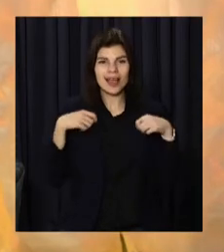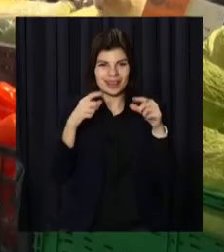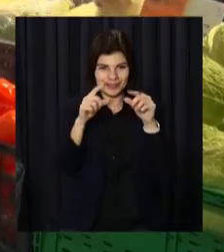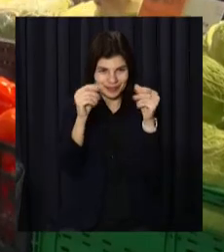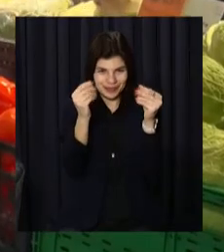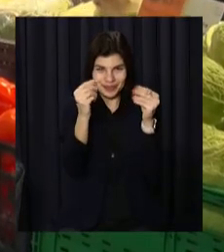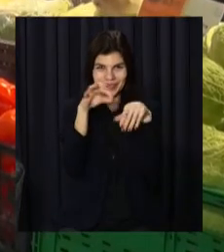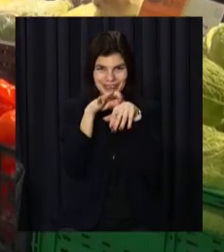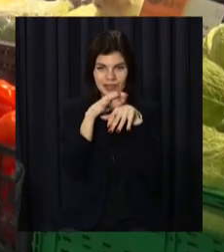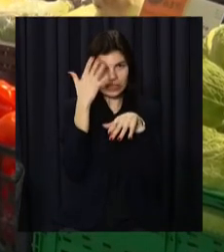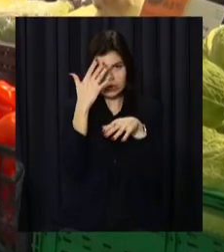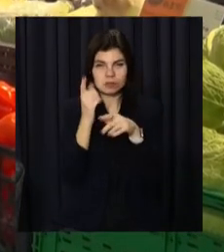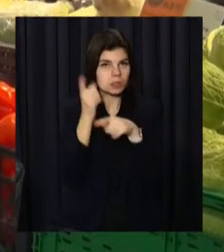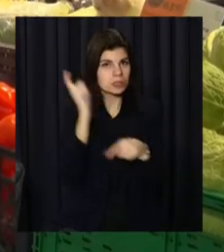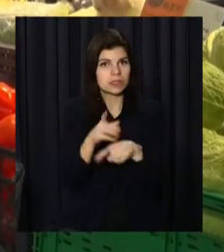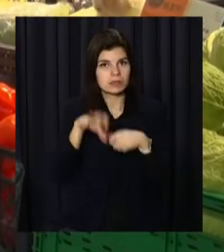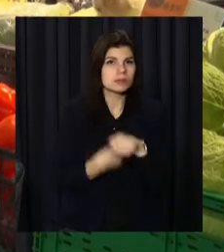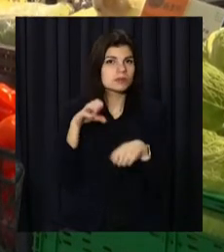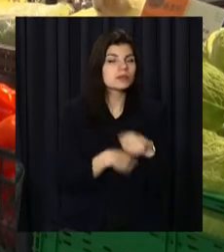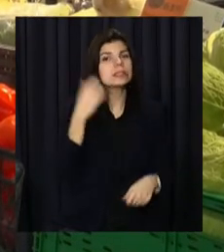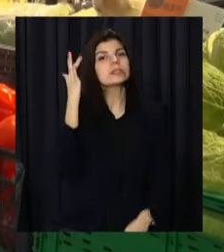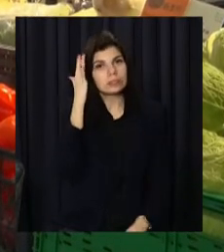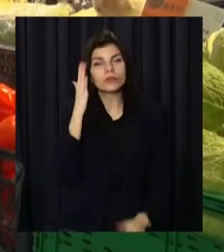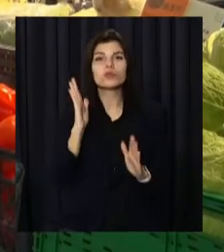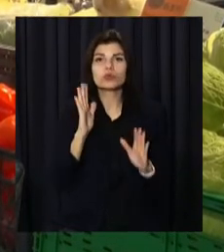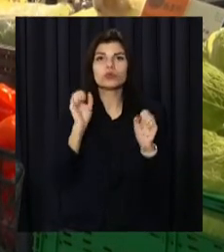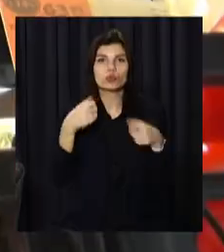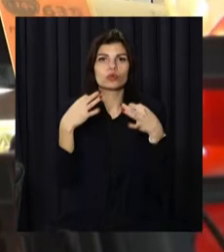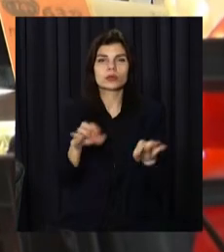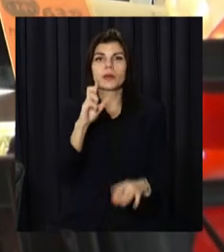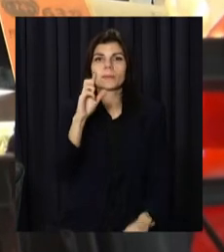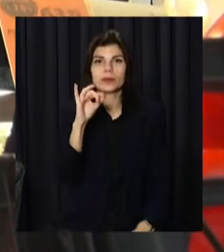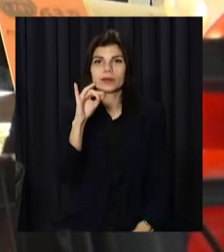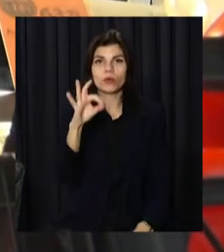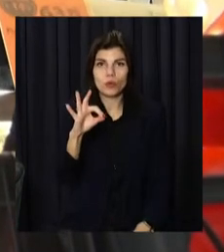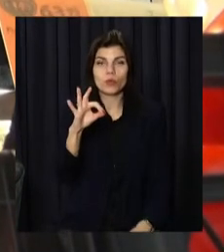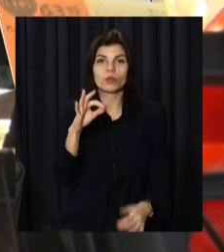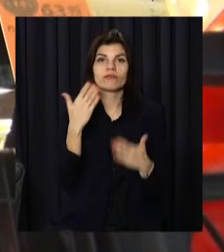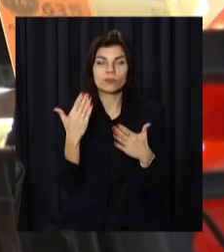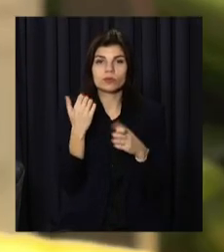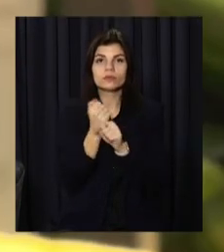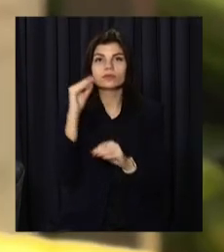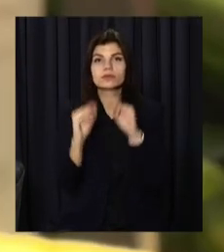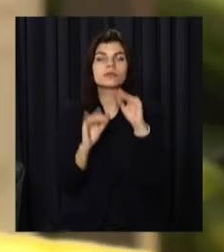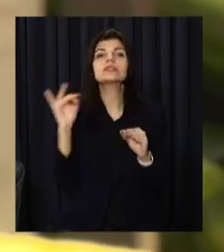обігу зникнуть усі поліетиленові пакети, окрім біорозкладних, наприклад, вироблених з крохмалю.